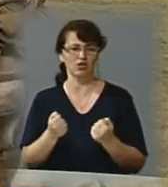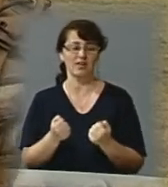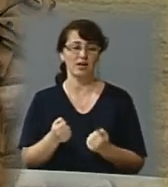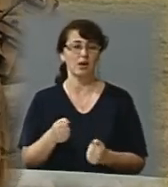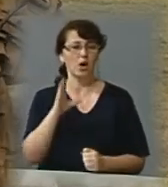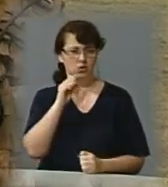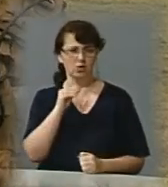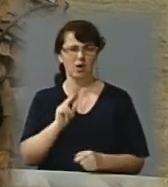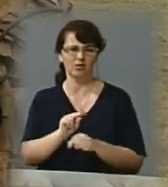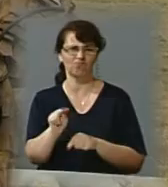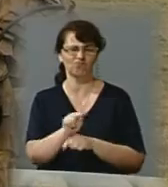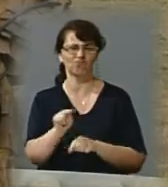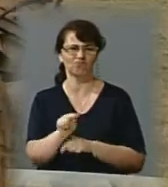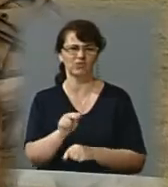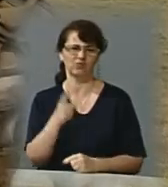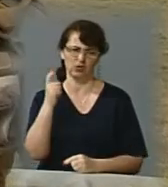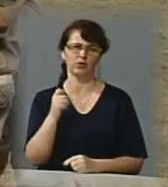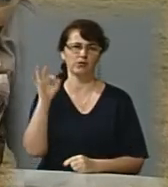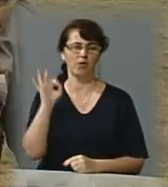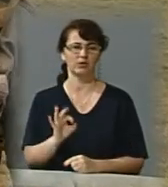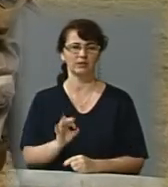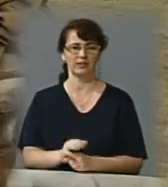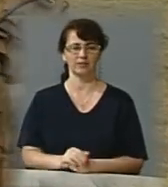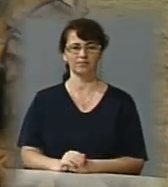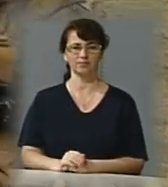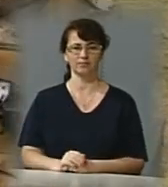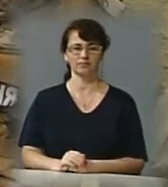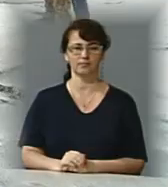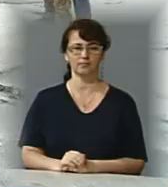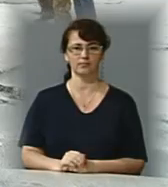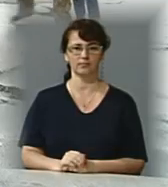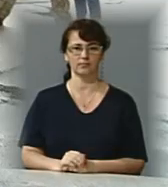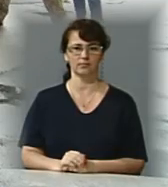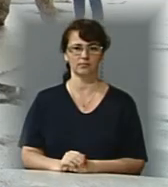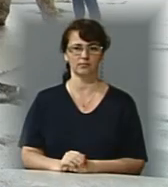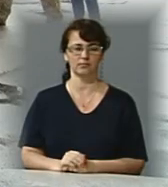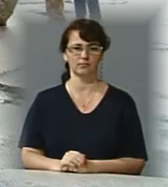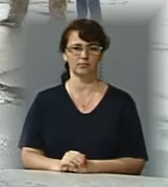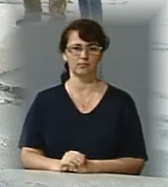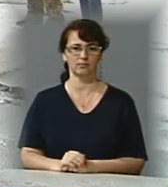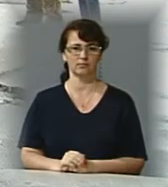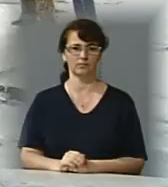можна сказати, на 100%. Тренувані вже, можна сказати, на повній 100%. Всі стоїть!